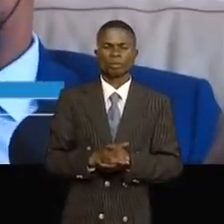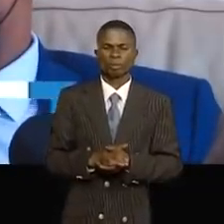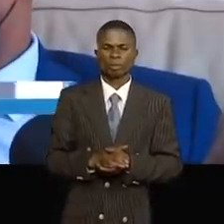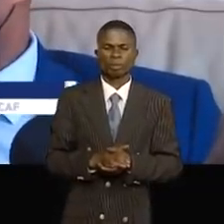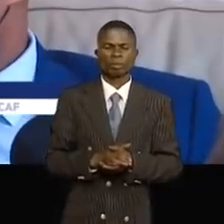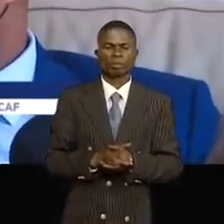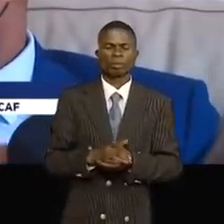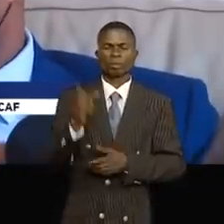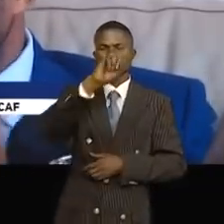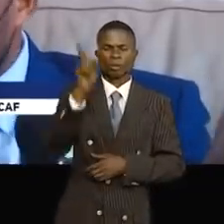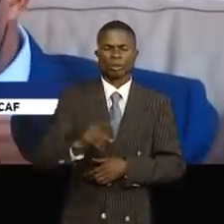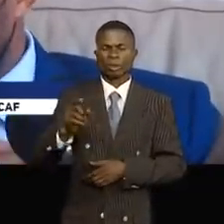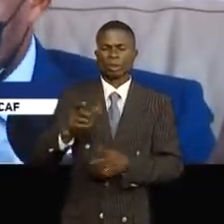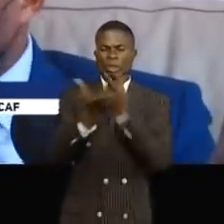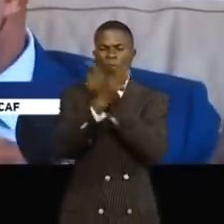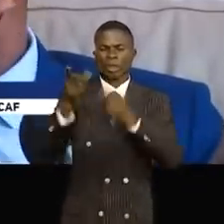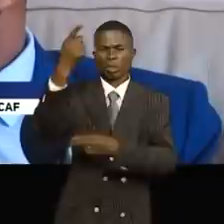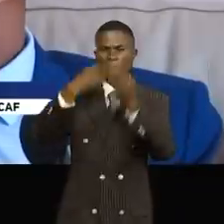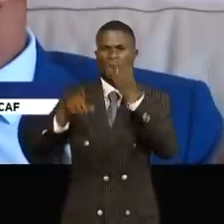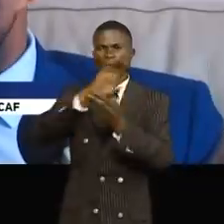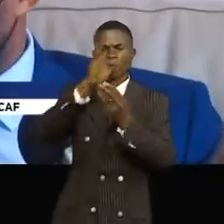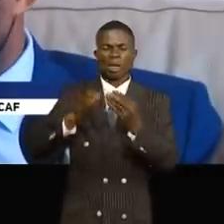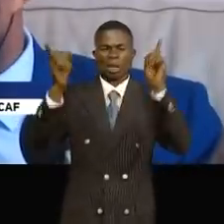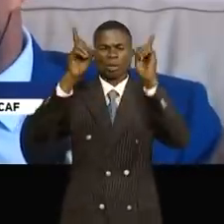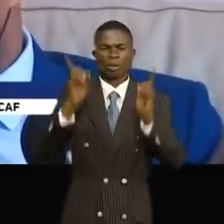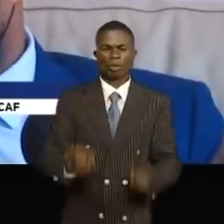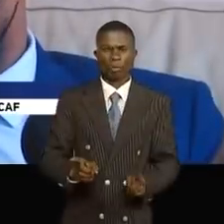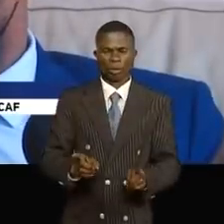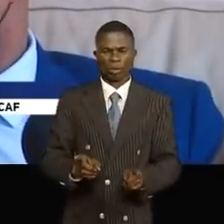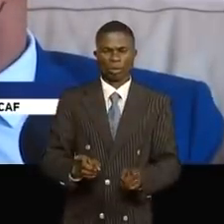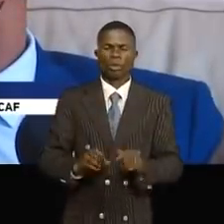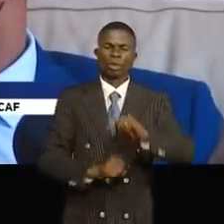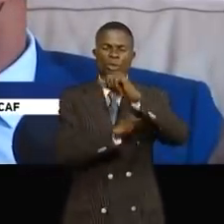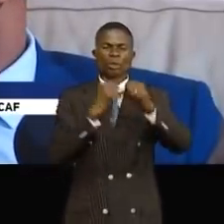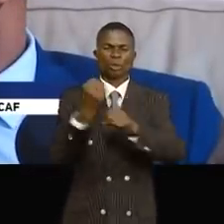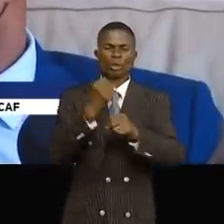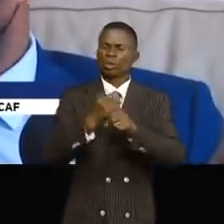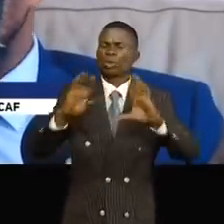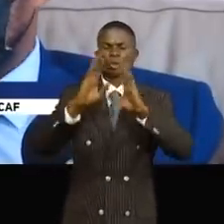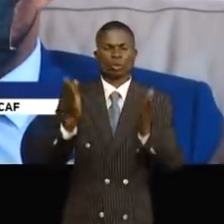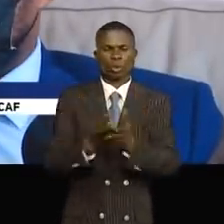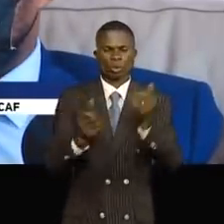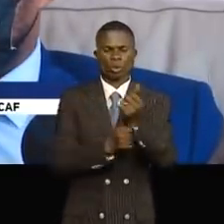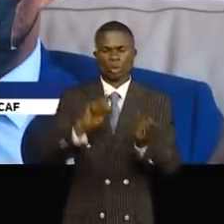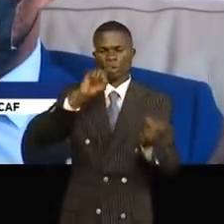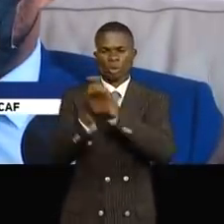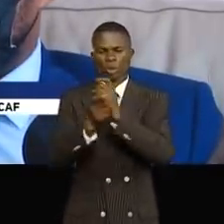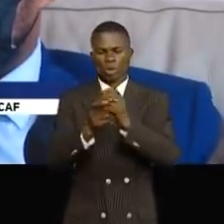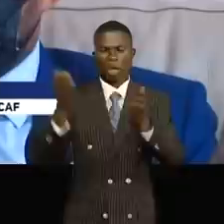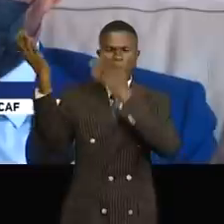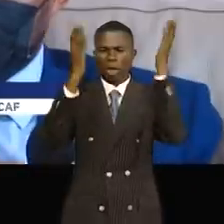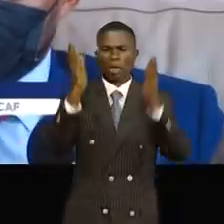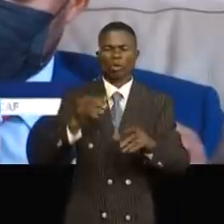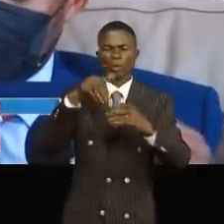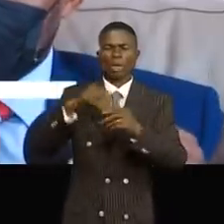La zone libre-échange continentale africaine ZLECAF soutient le travail d'ensemble pour changer le mode de commerce en